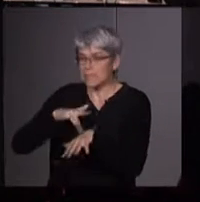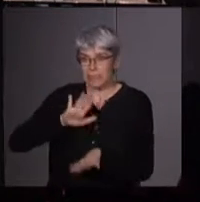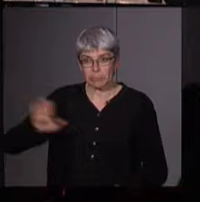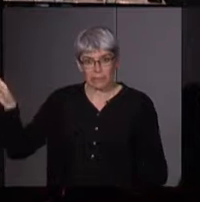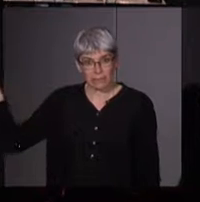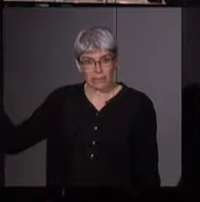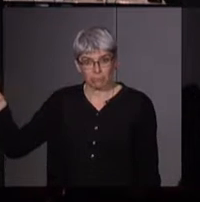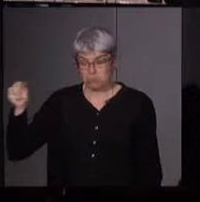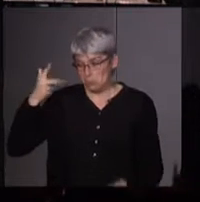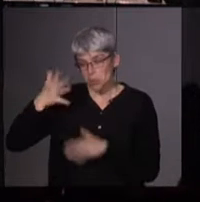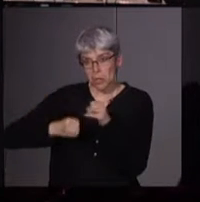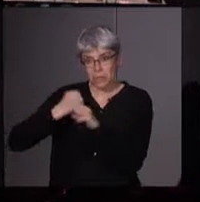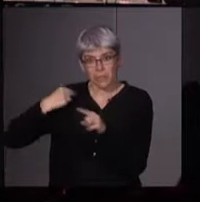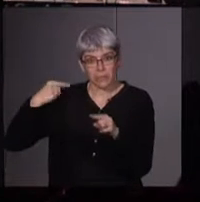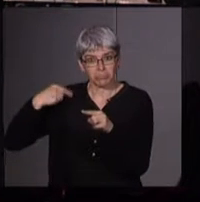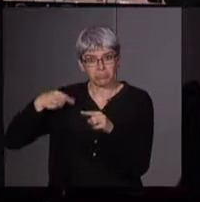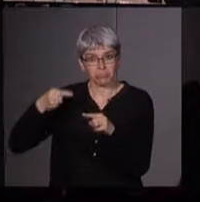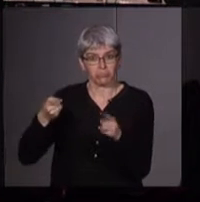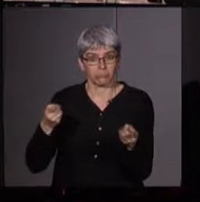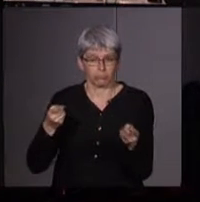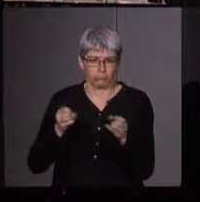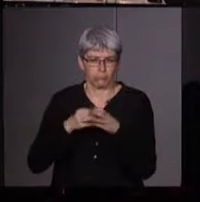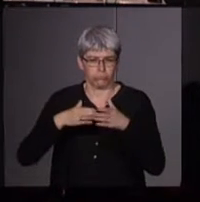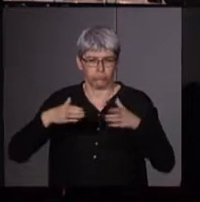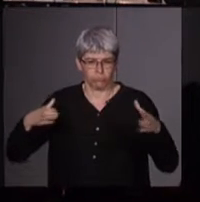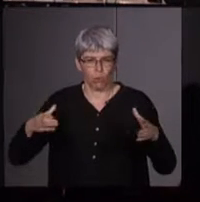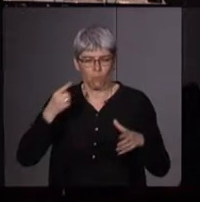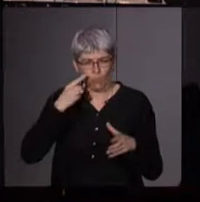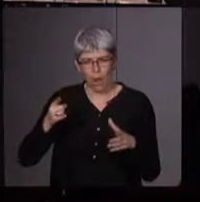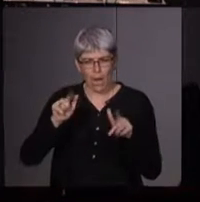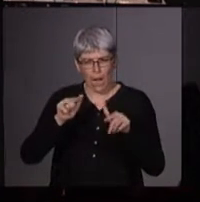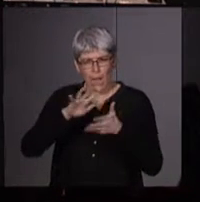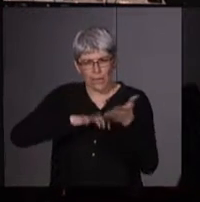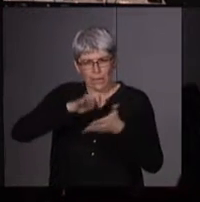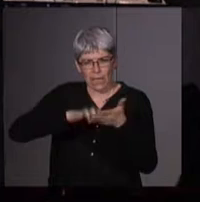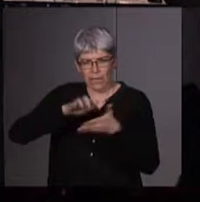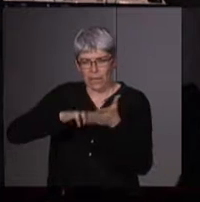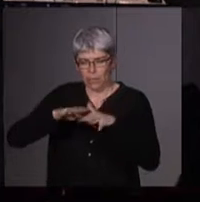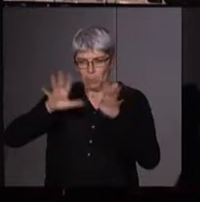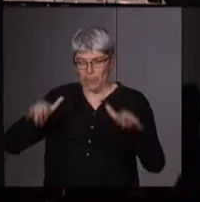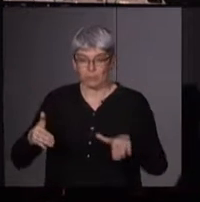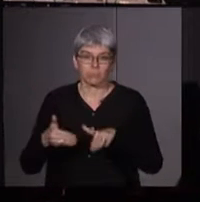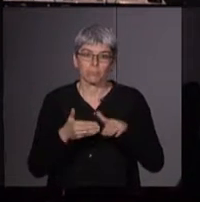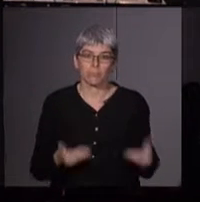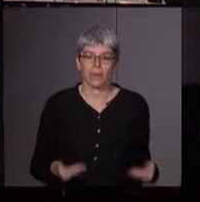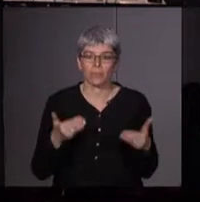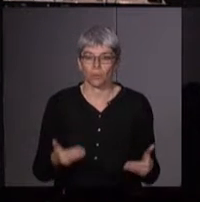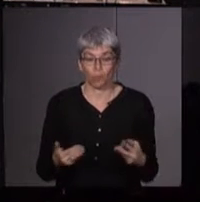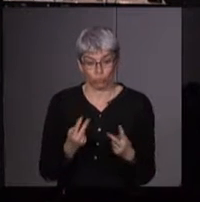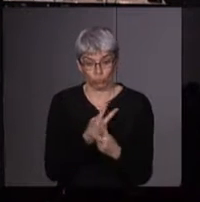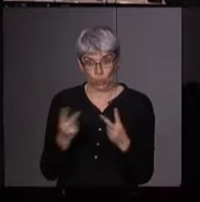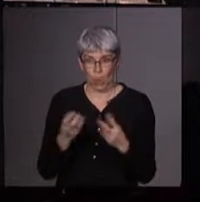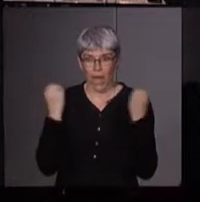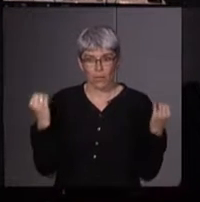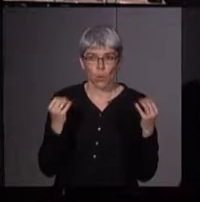qui, depuis quelques années, s'était de plus en plus Women for Life on Earth. Maintenant, revenons-en aux deux actions.